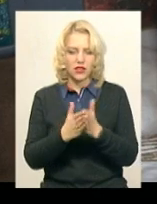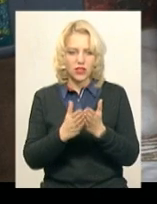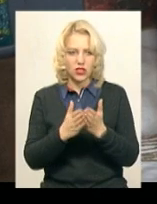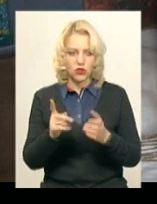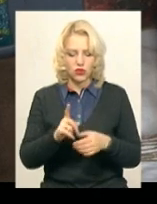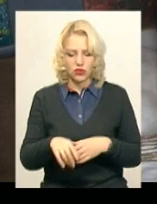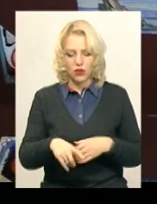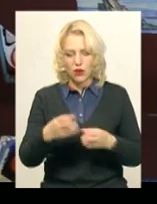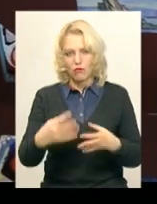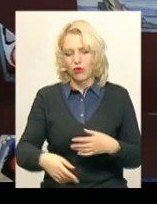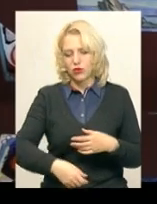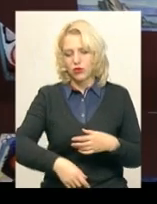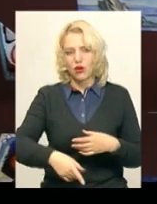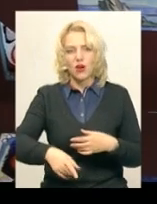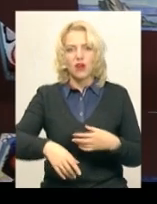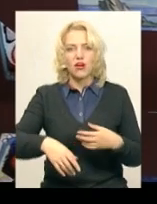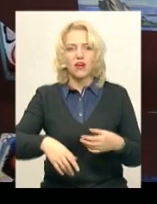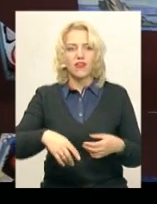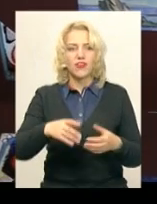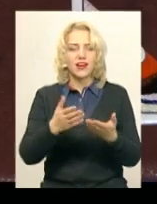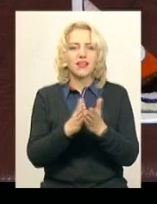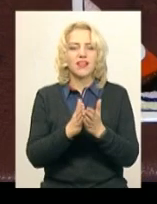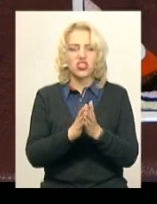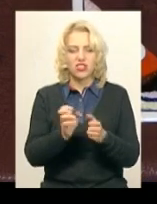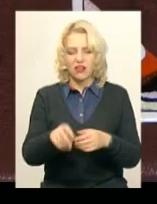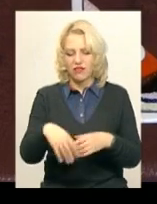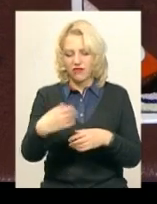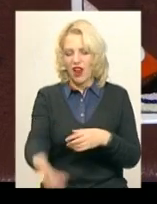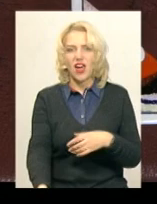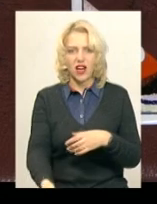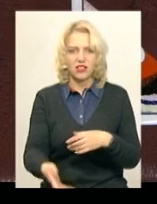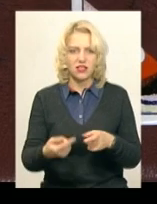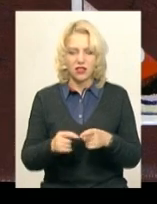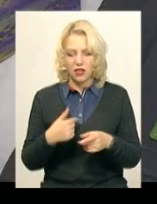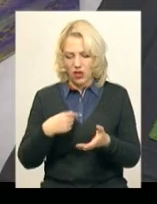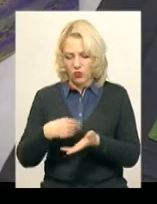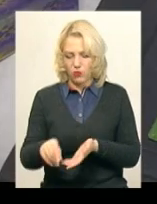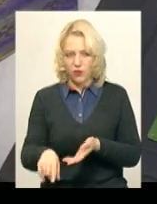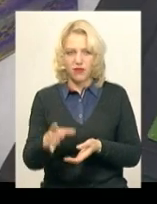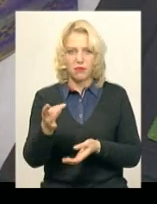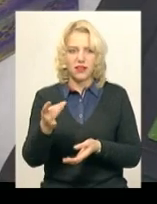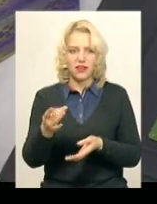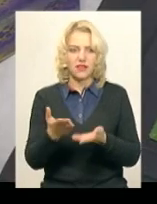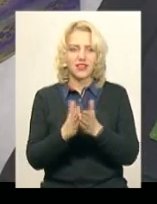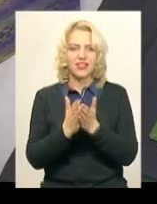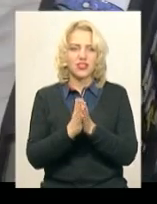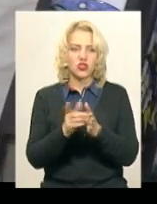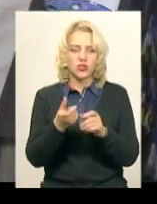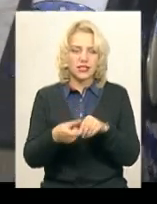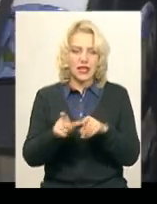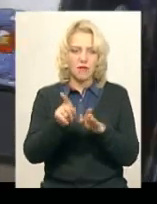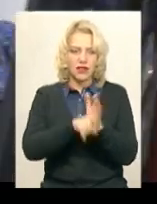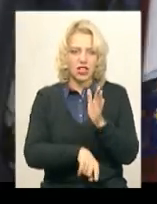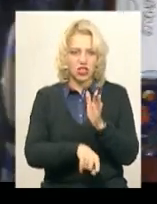Франка, де продають ті книжки. Я її купив за 5 гривень. Найдешевша була книжка.